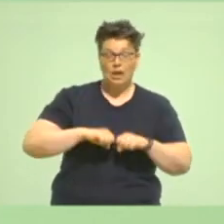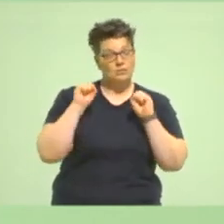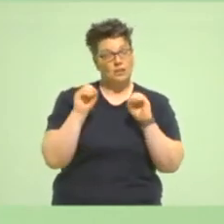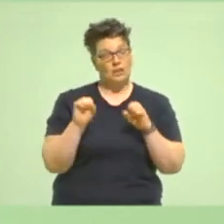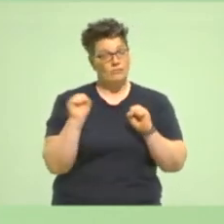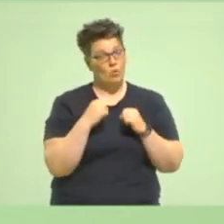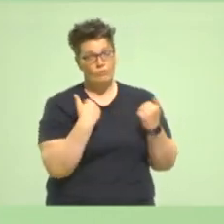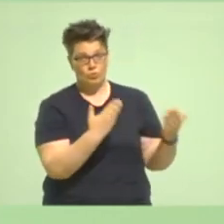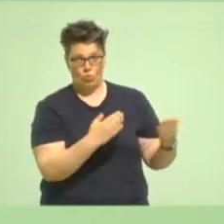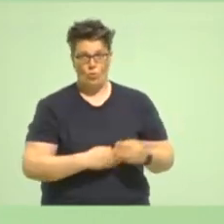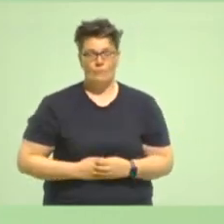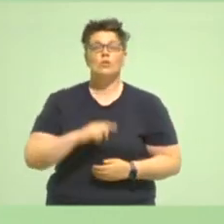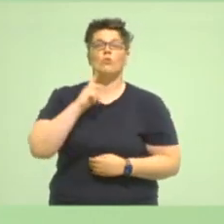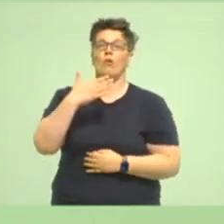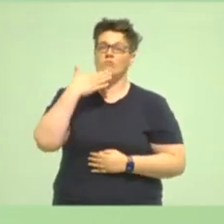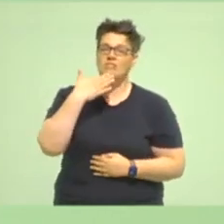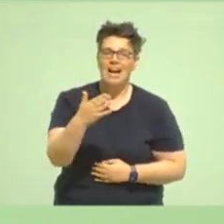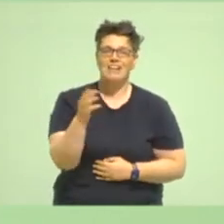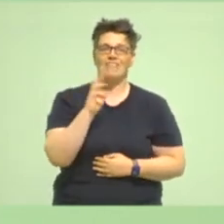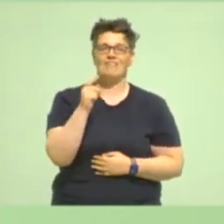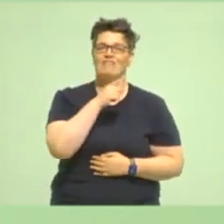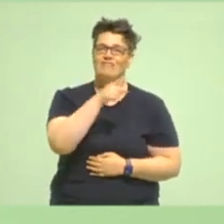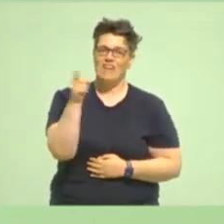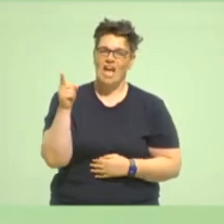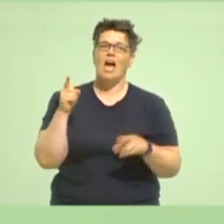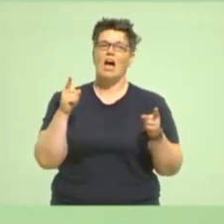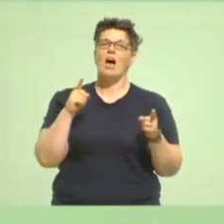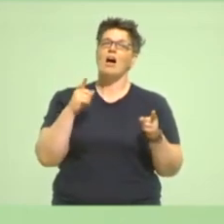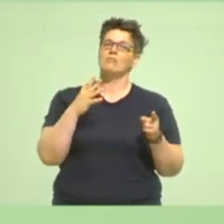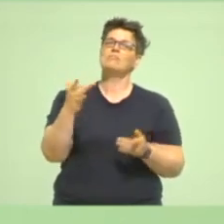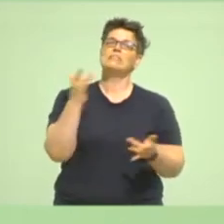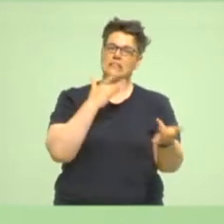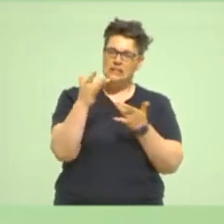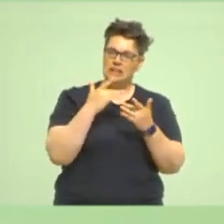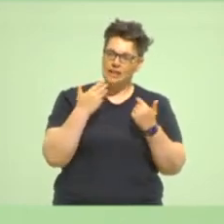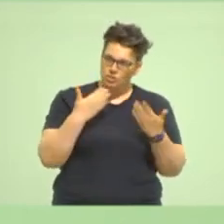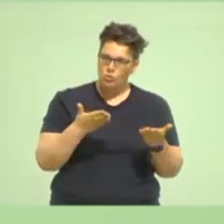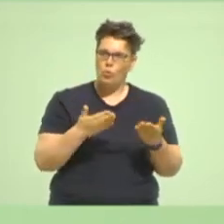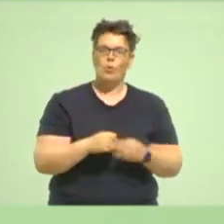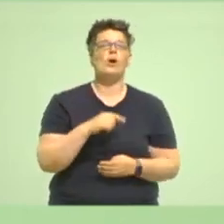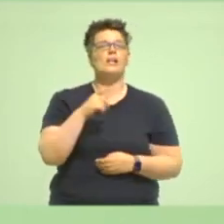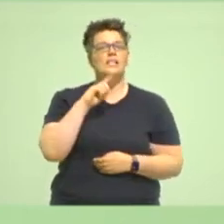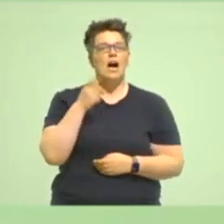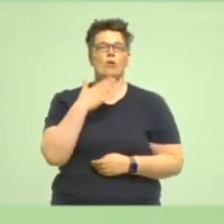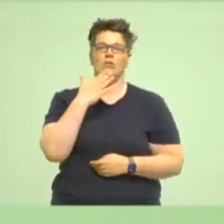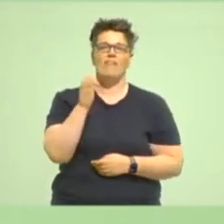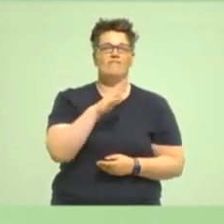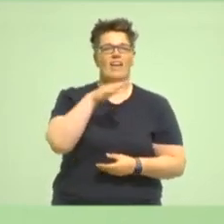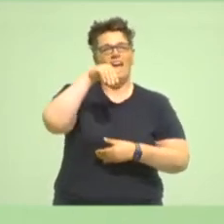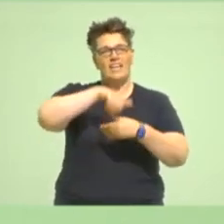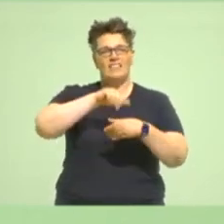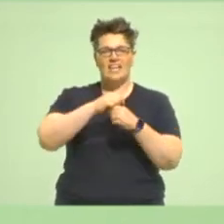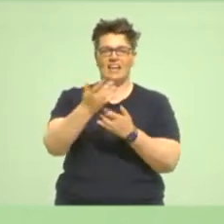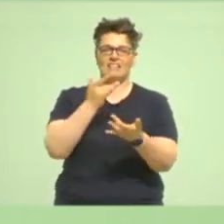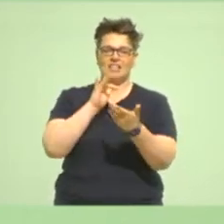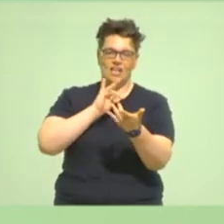also ich sage danke an die, die das vertraulich kritisch äußern und den Weg des internen Austauschs von Kritik an